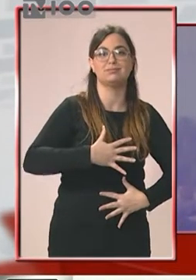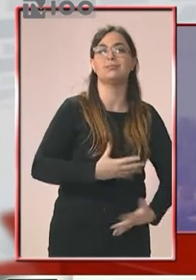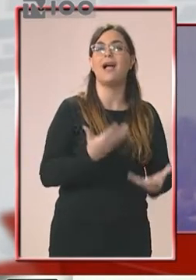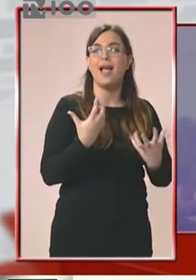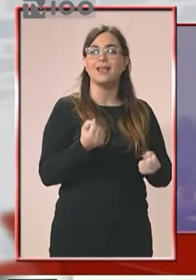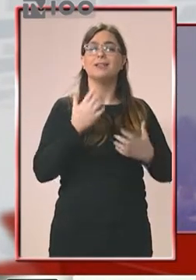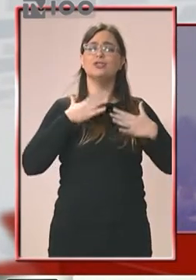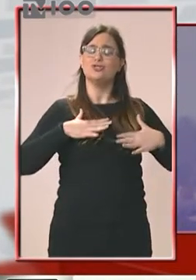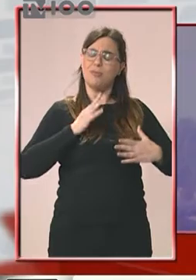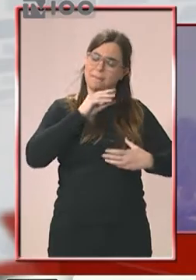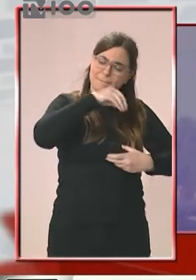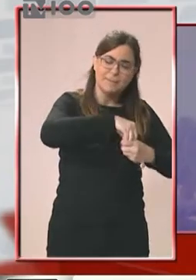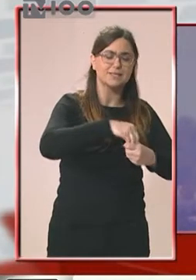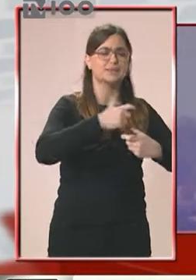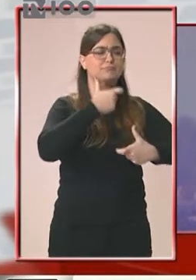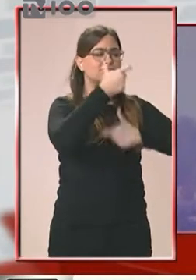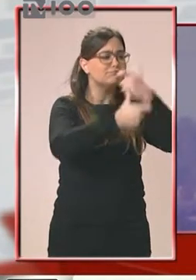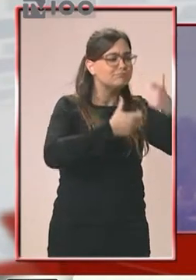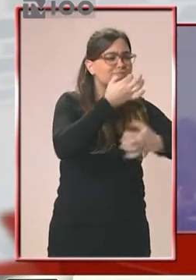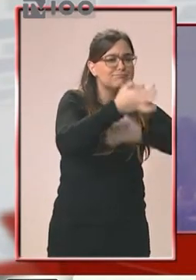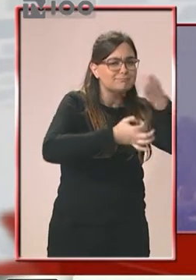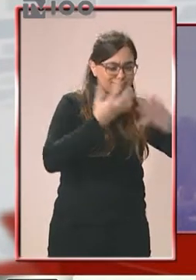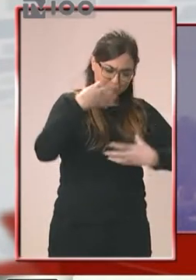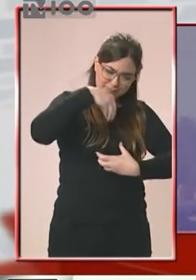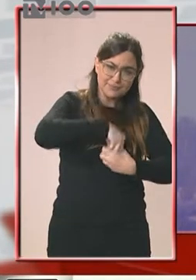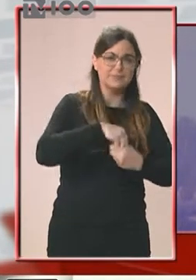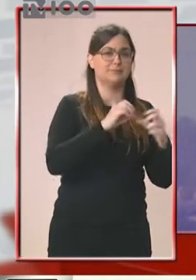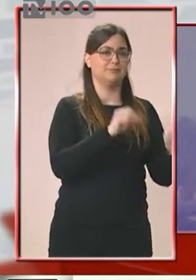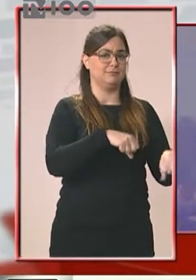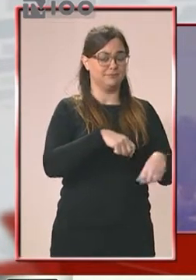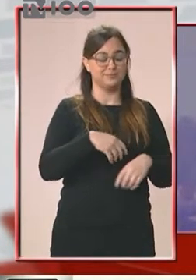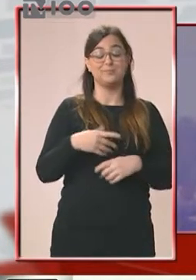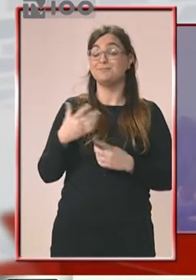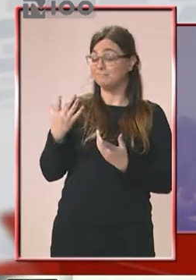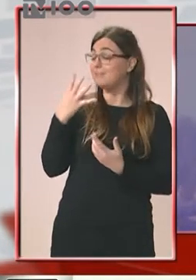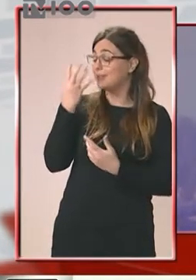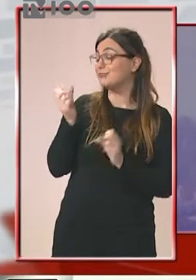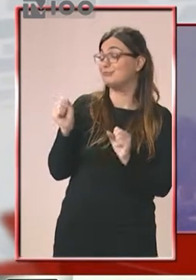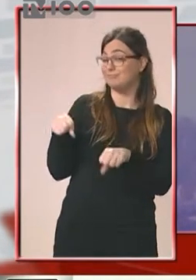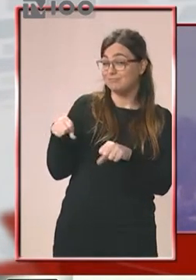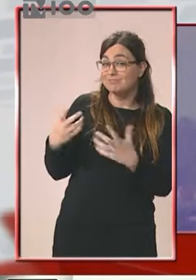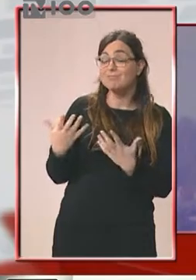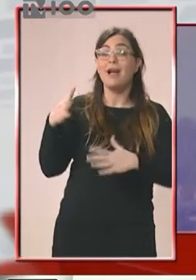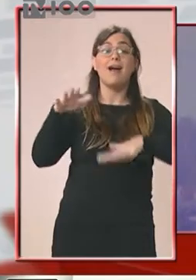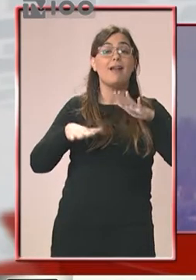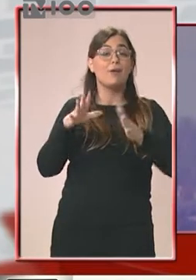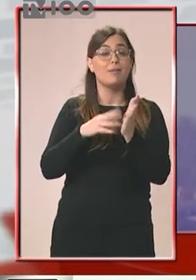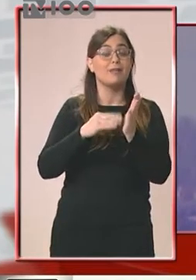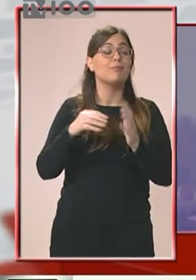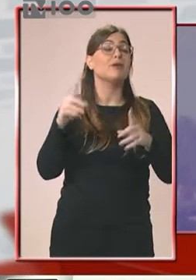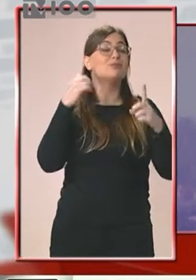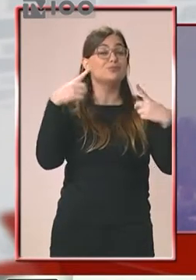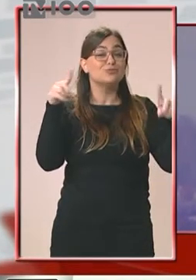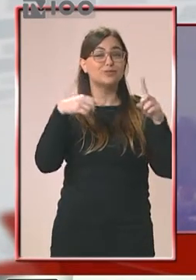δυνάμεις. Συντονίζει διαφορετικό μέρος. Μπράβο. Ανάλογα με τις συχνότητες συγκεκριμένες, άλλους